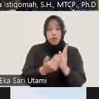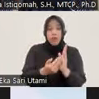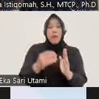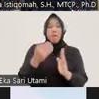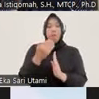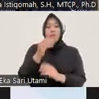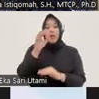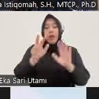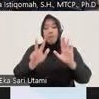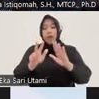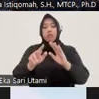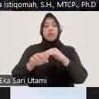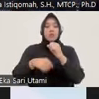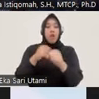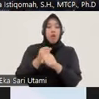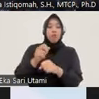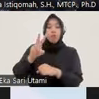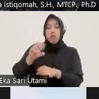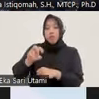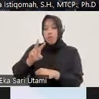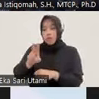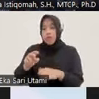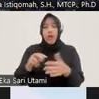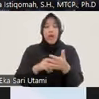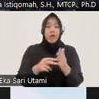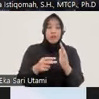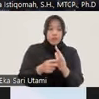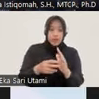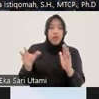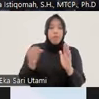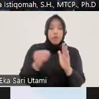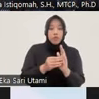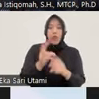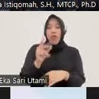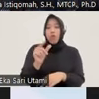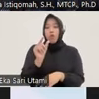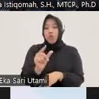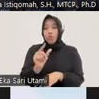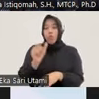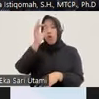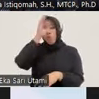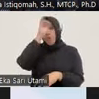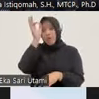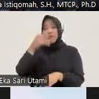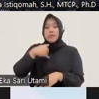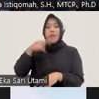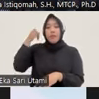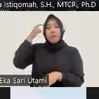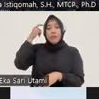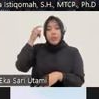8 2021 atau bahkan definisi yang ada di RUU Polri itu menurut saya perlu dilakukan